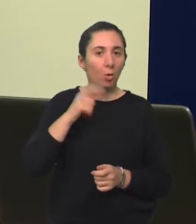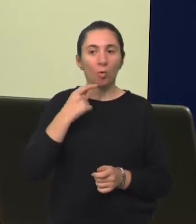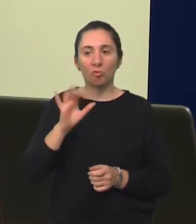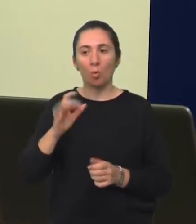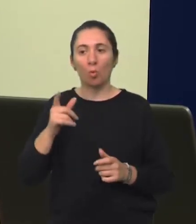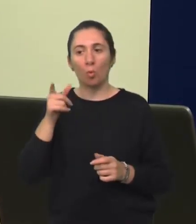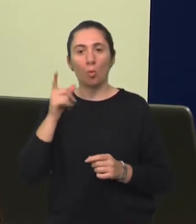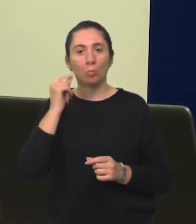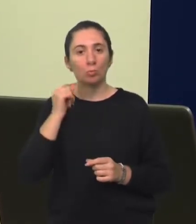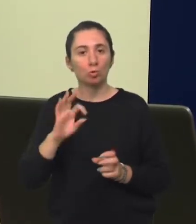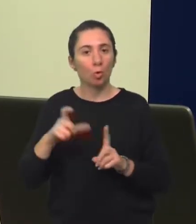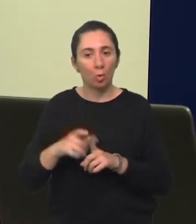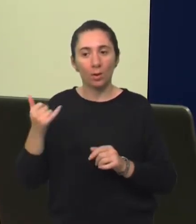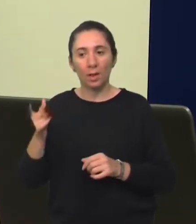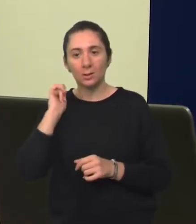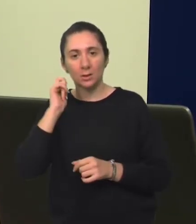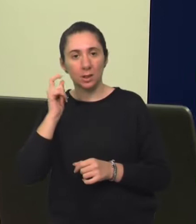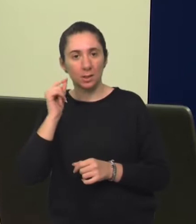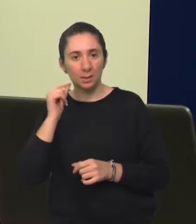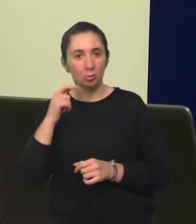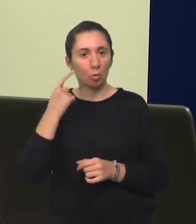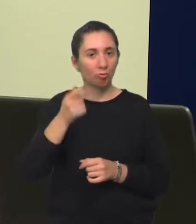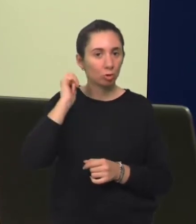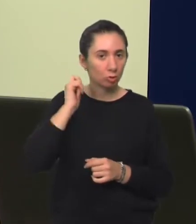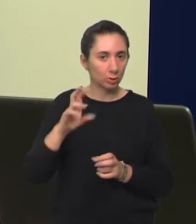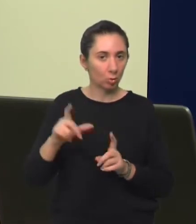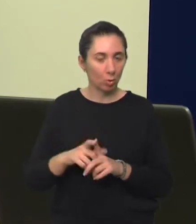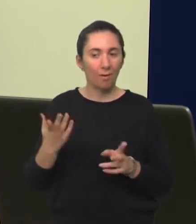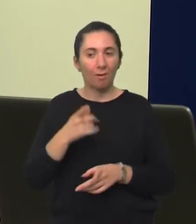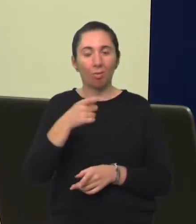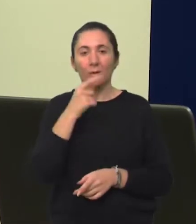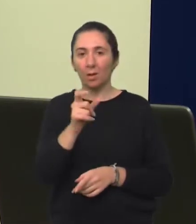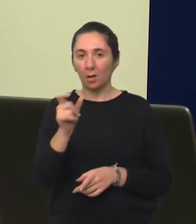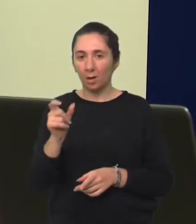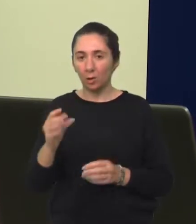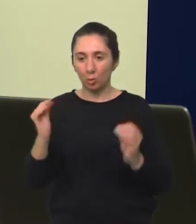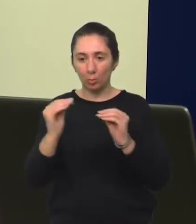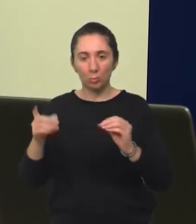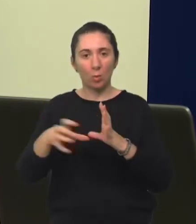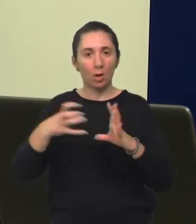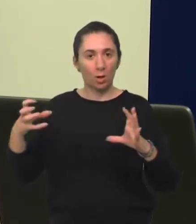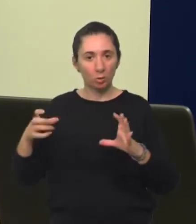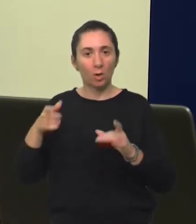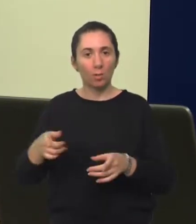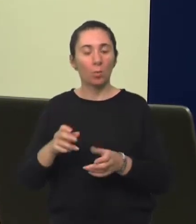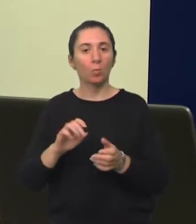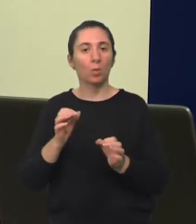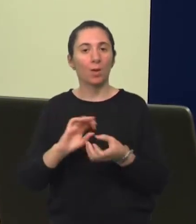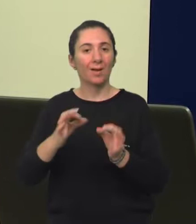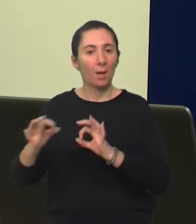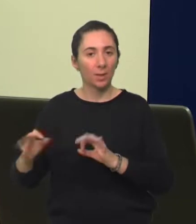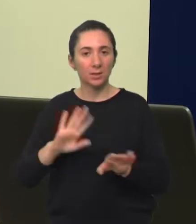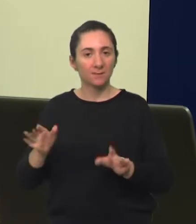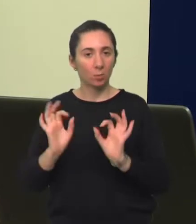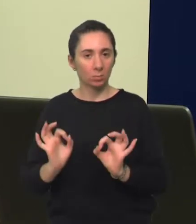muškom rodu. Ili kako će zapravo te riječi posložiti u rečenici, a da ona bude gramatički korektna.